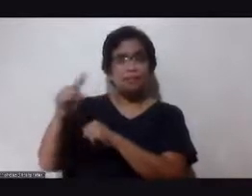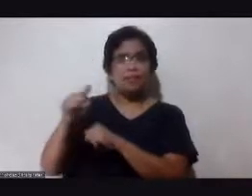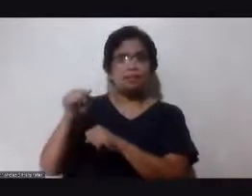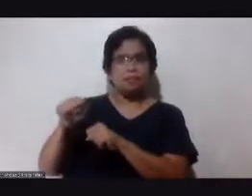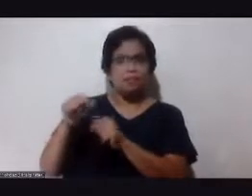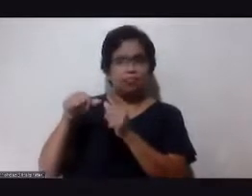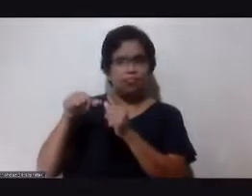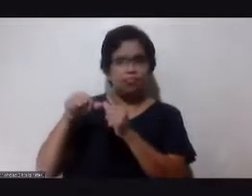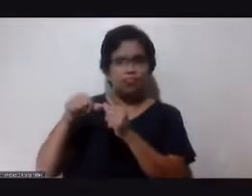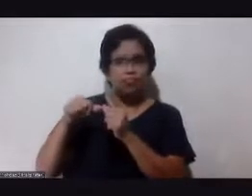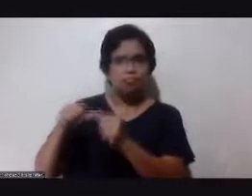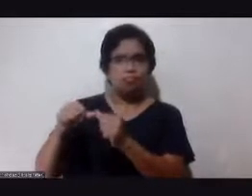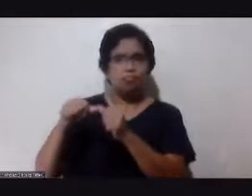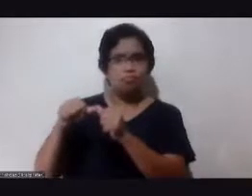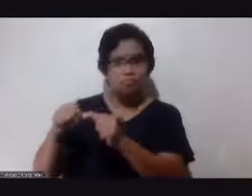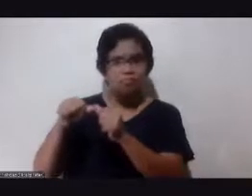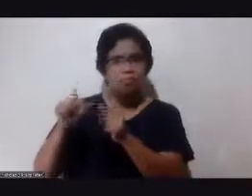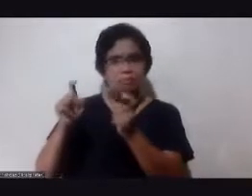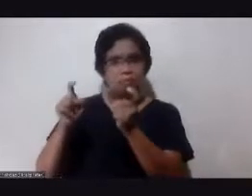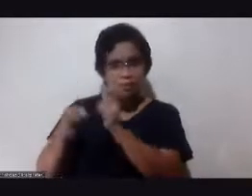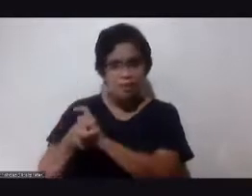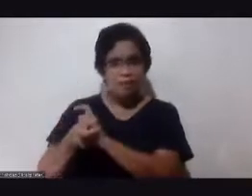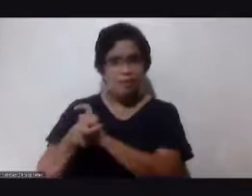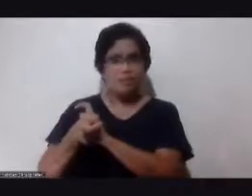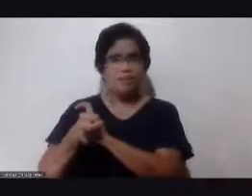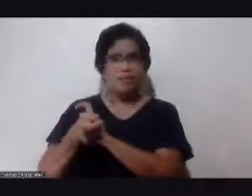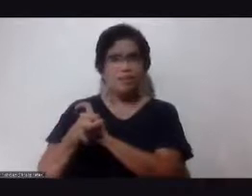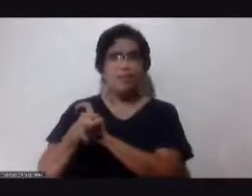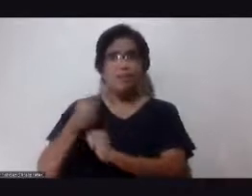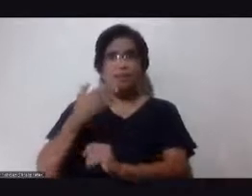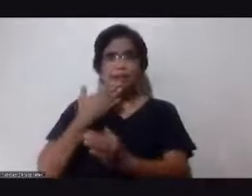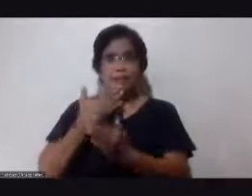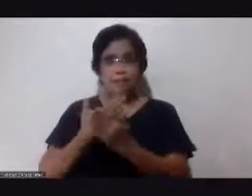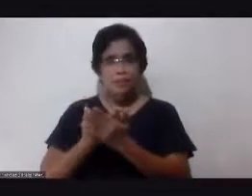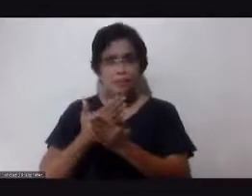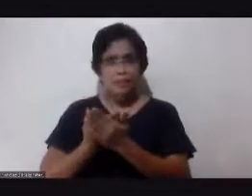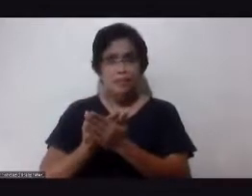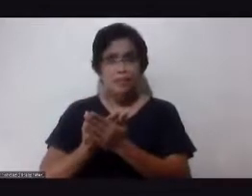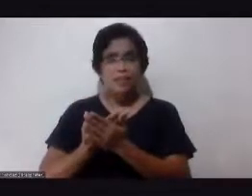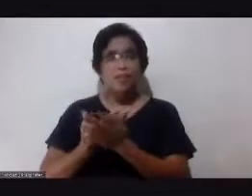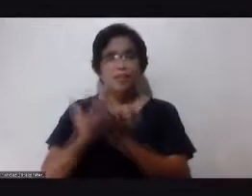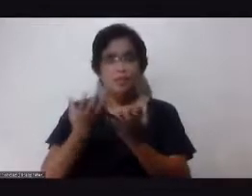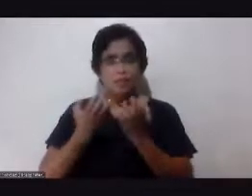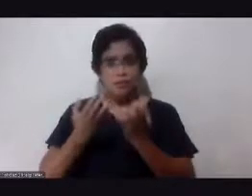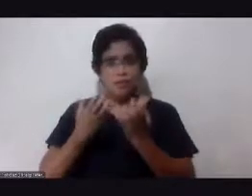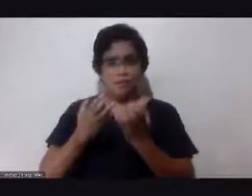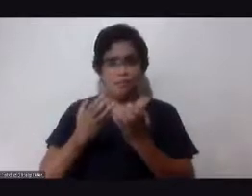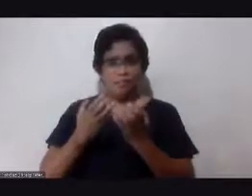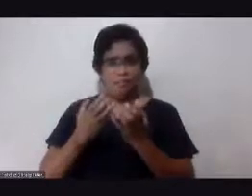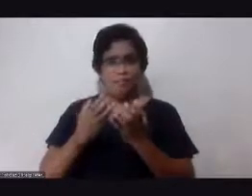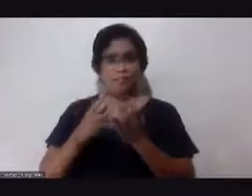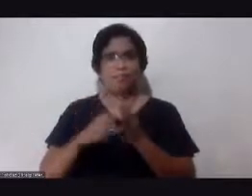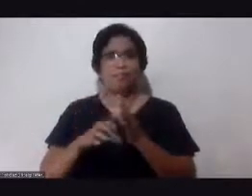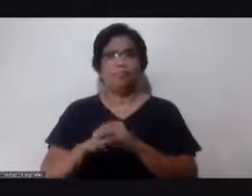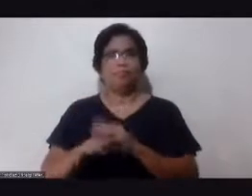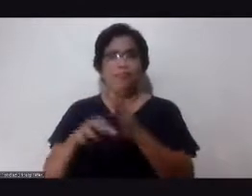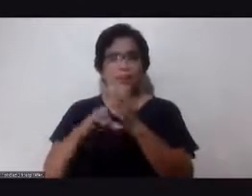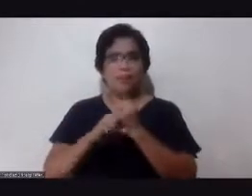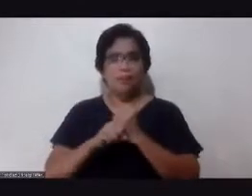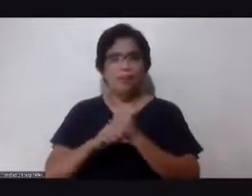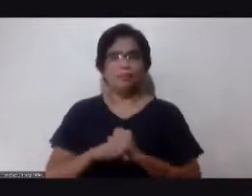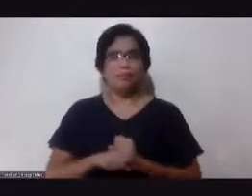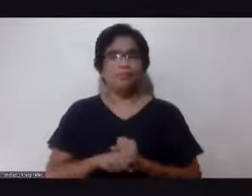mapatuloy yung pagbabago, kabutihan, na gusto nating makamtan, okay. yeah. At ang